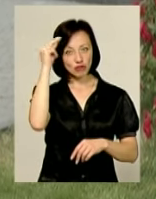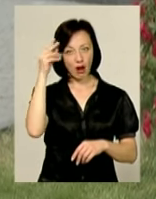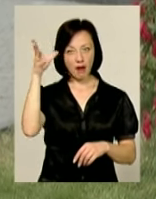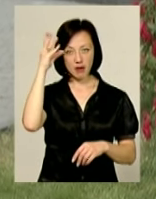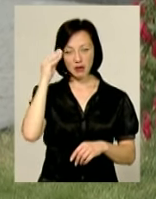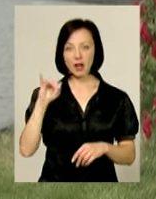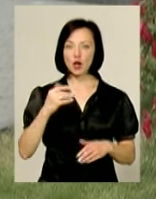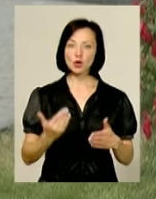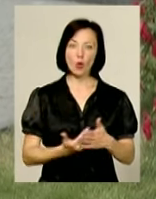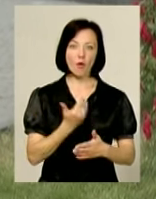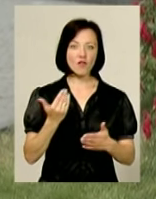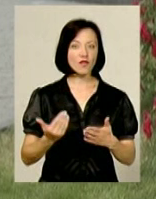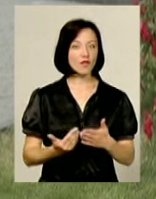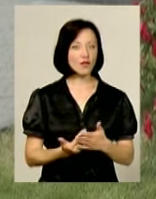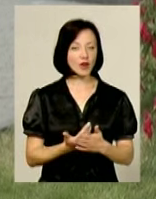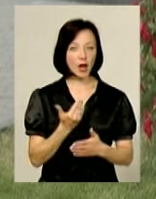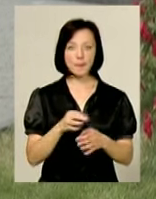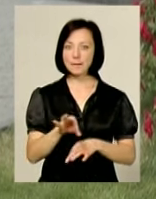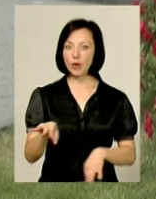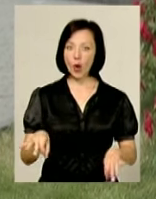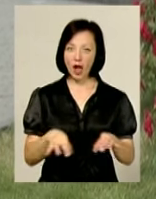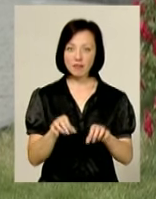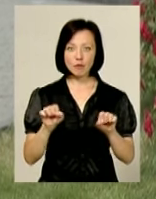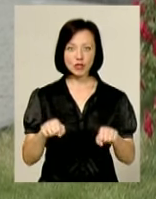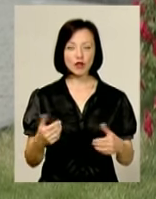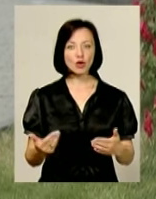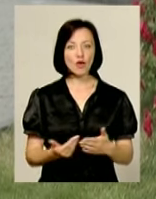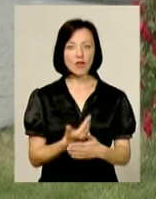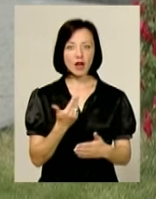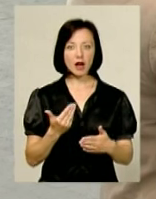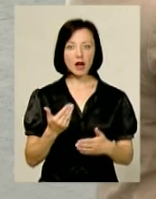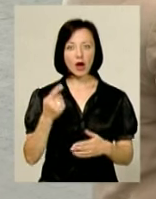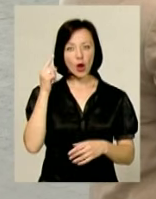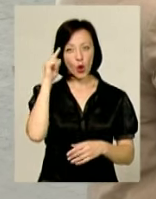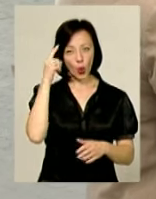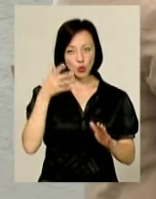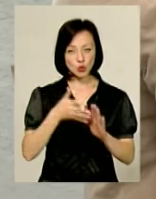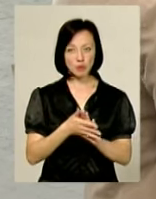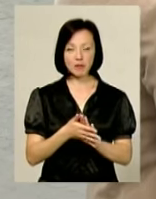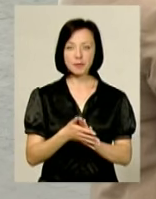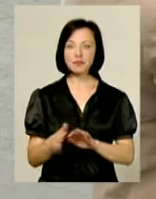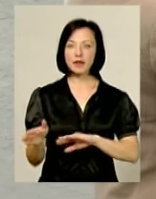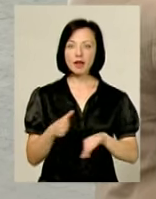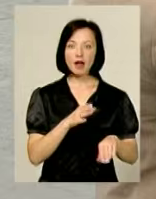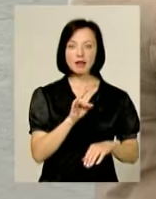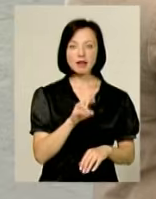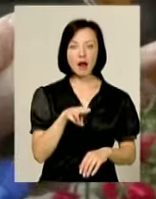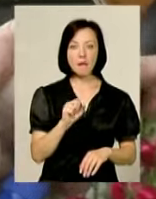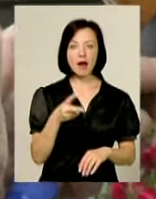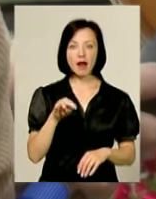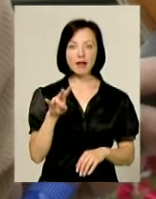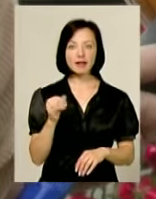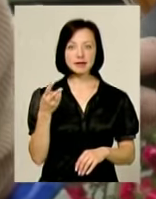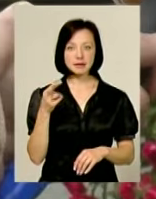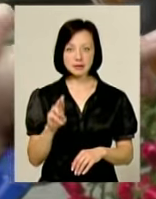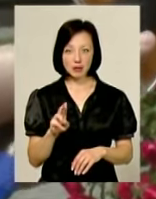нових проєктів, можливо, нових якихось роздумів. Наталя Паляниця – журналіст «Поділля Центр», автор